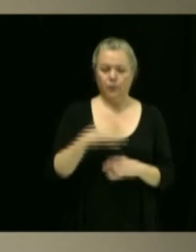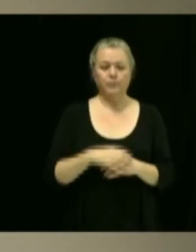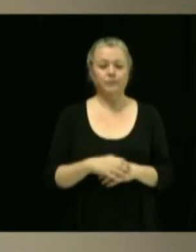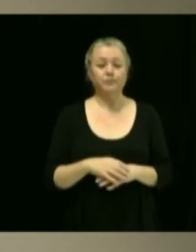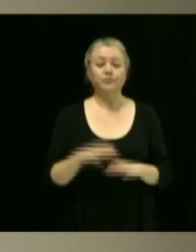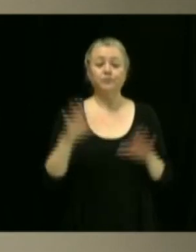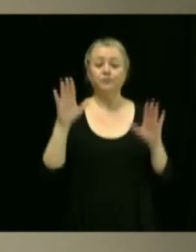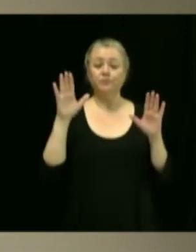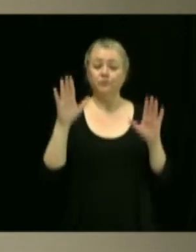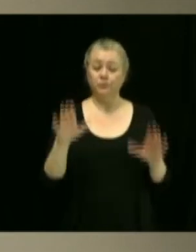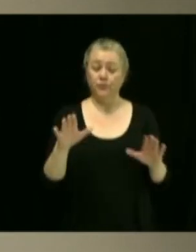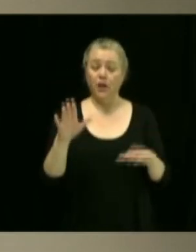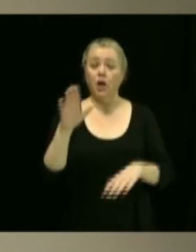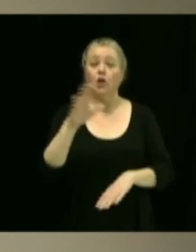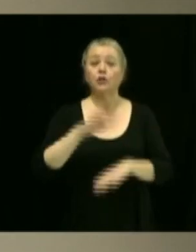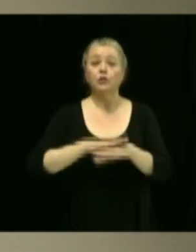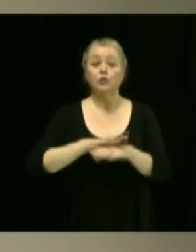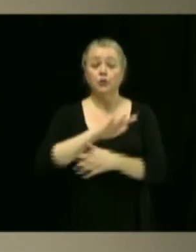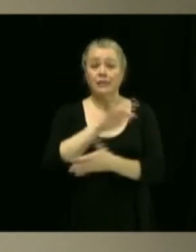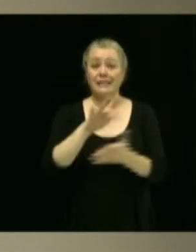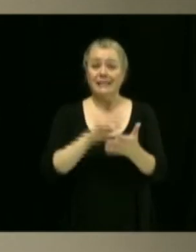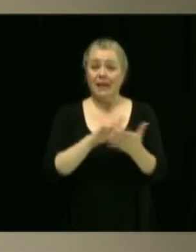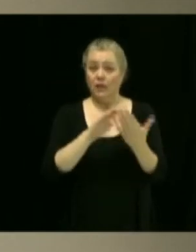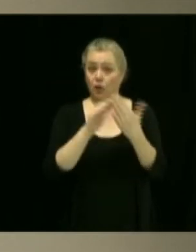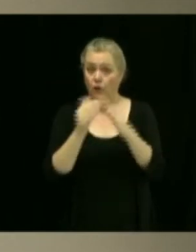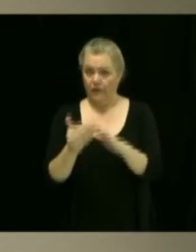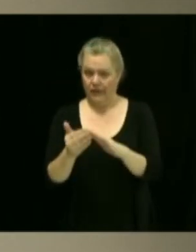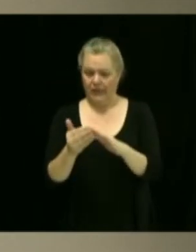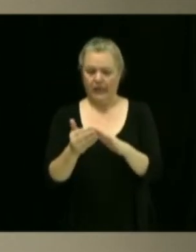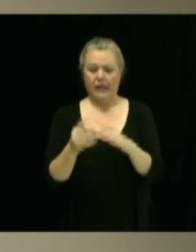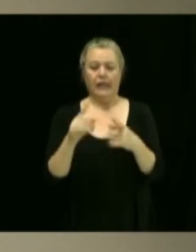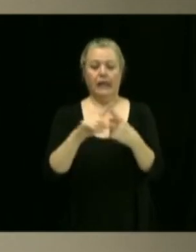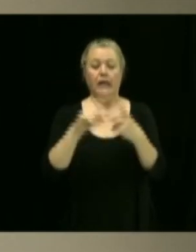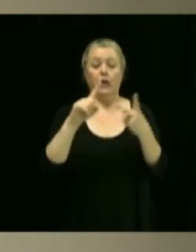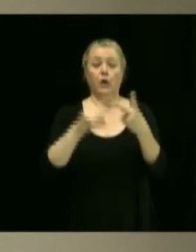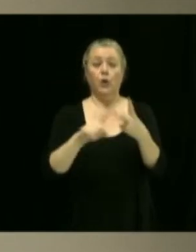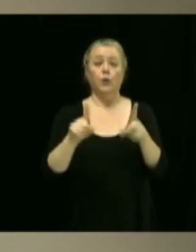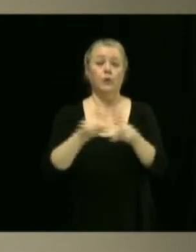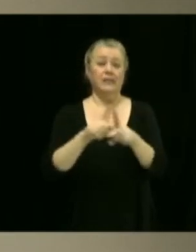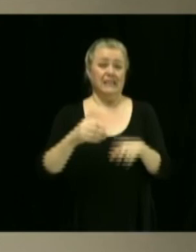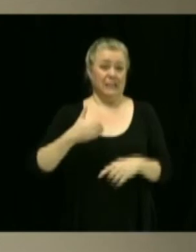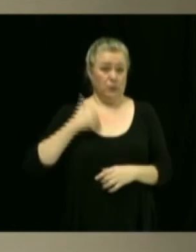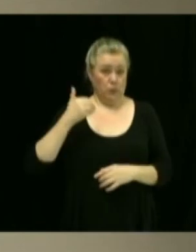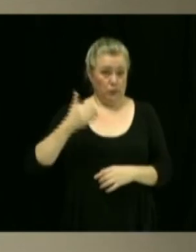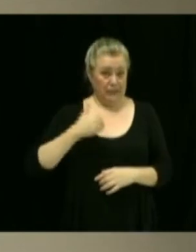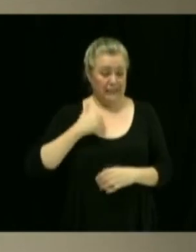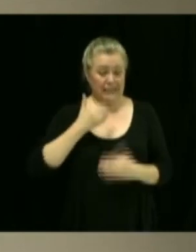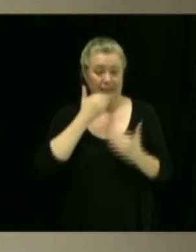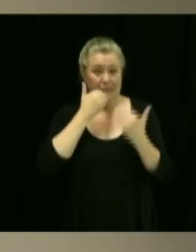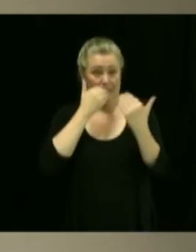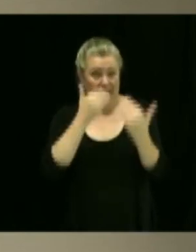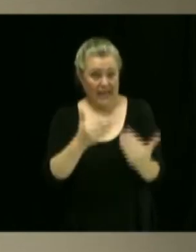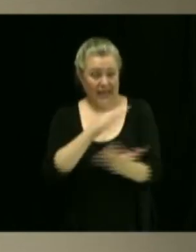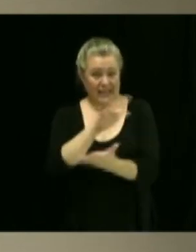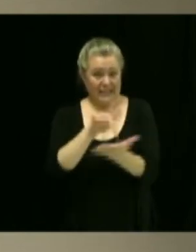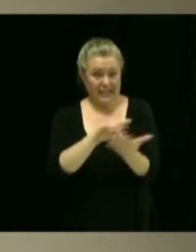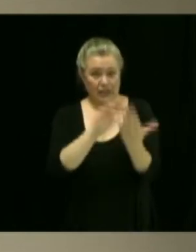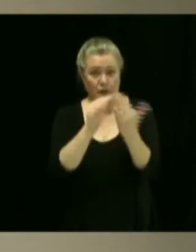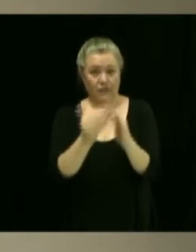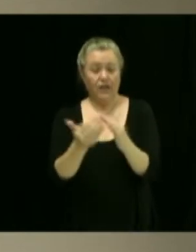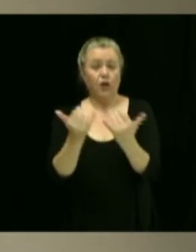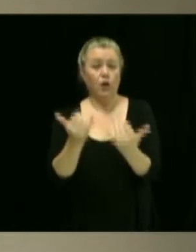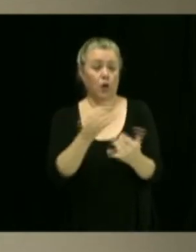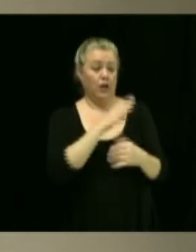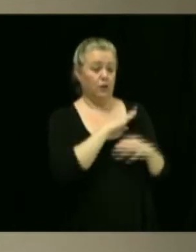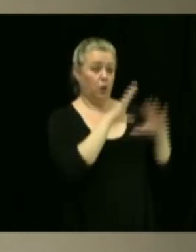densification du centre-ville et de l'utilisation efficace de notre cœur est à l'étude dans un comité qui se rencontre à